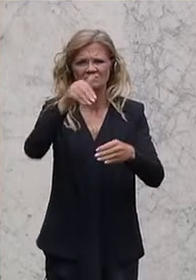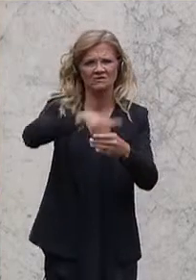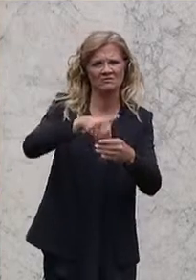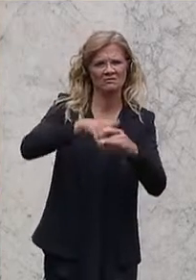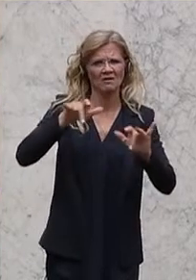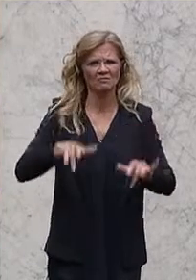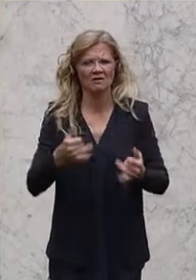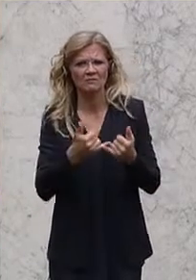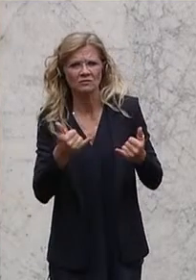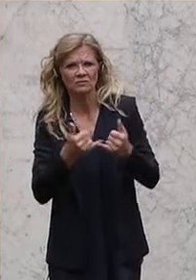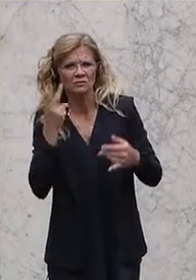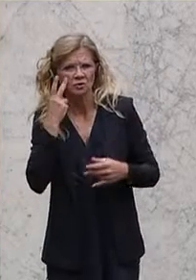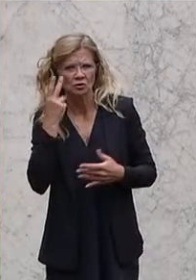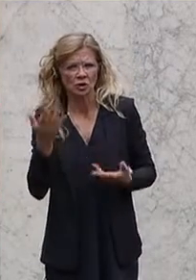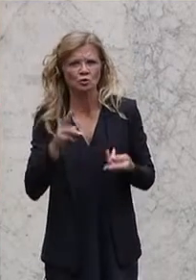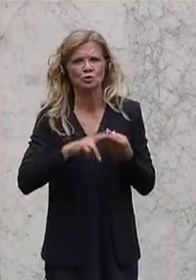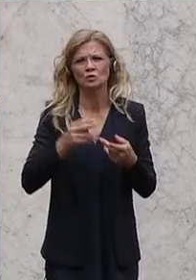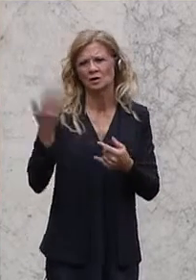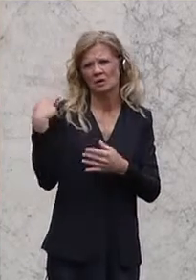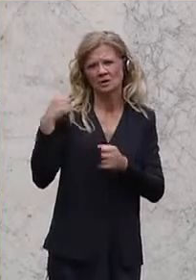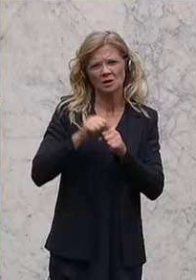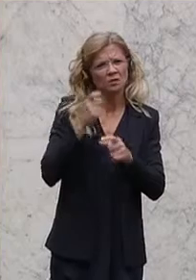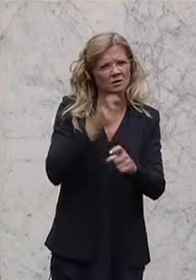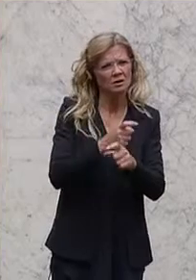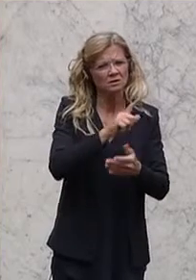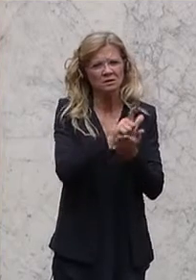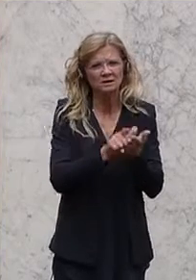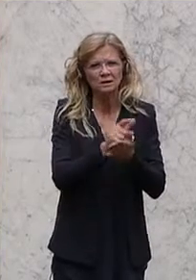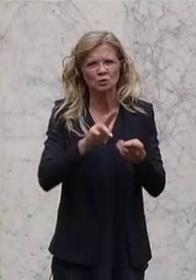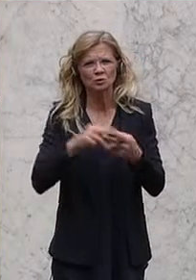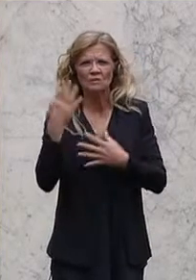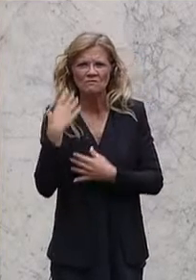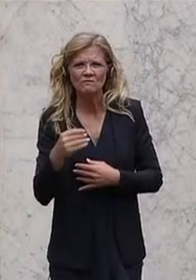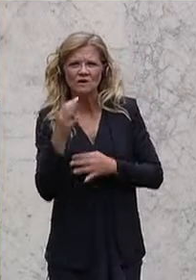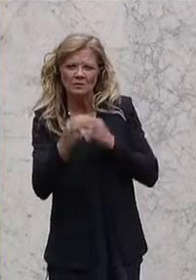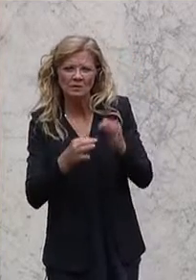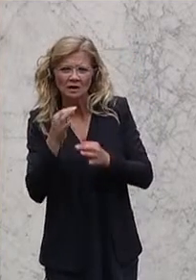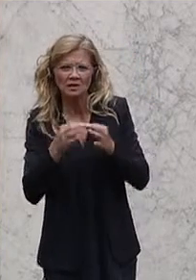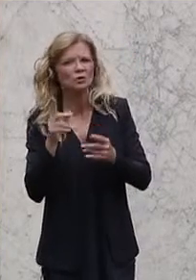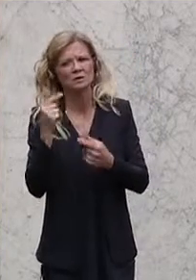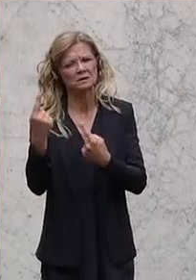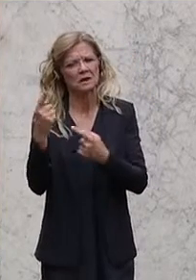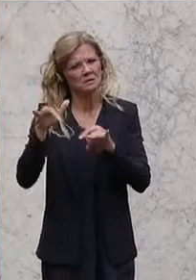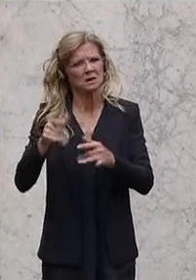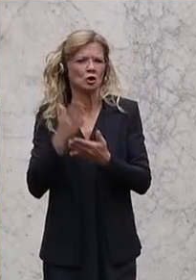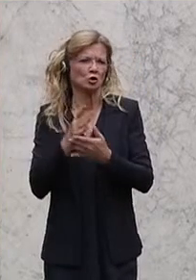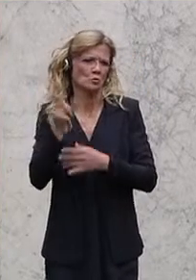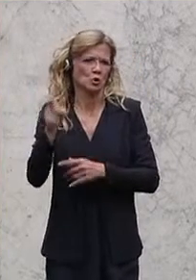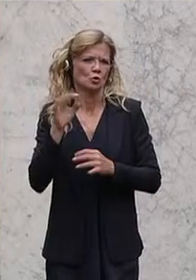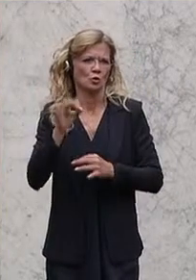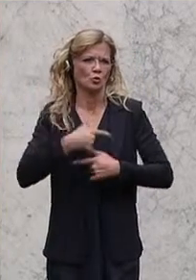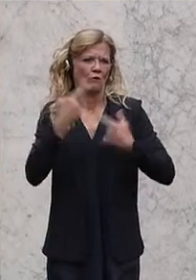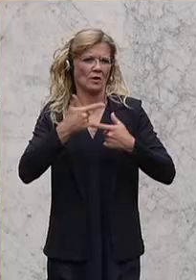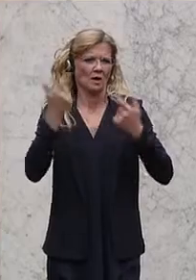er auch über die nationalsozialistische Zeit und über die Videbetätigung sehr gut aufgeklärt ist. Deswegen ist dieser Antrag